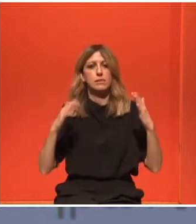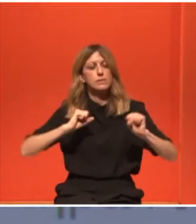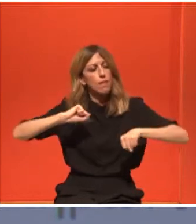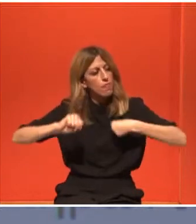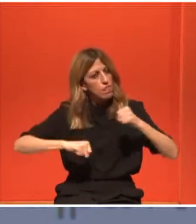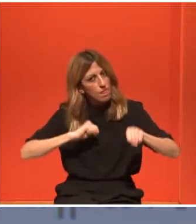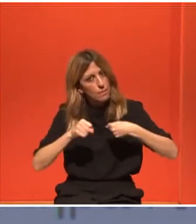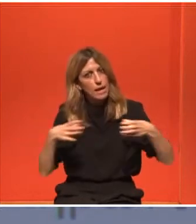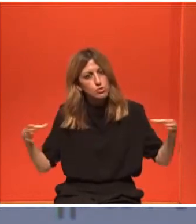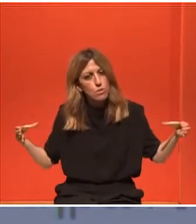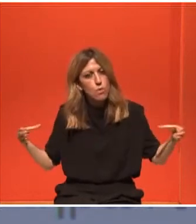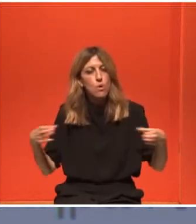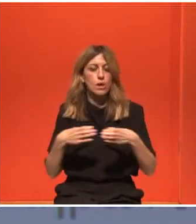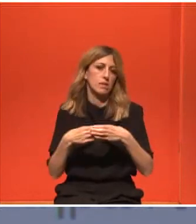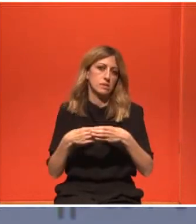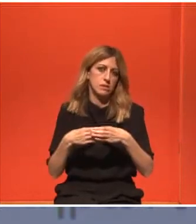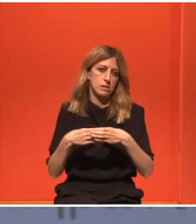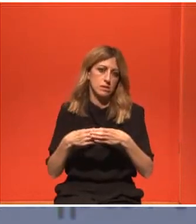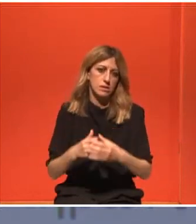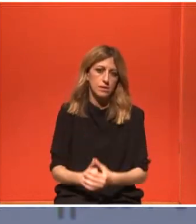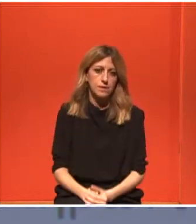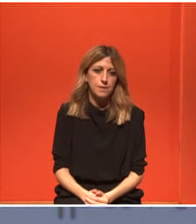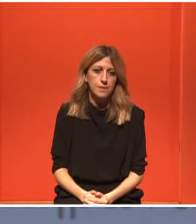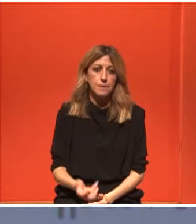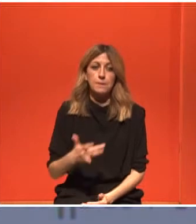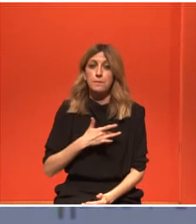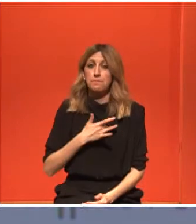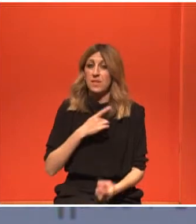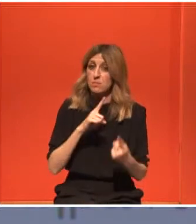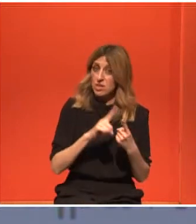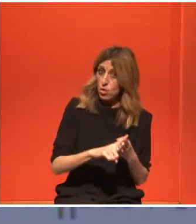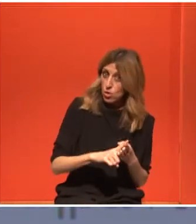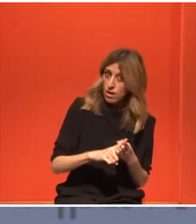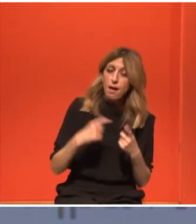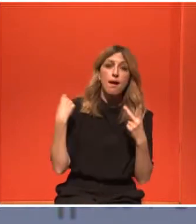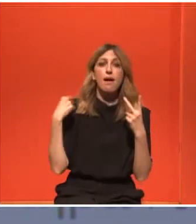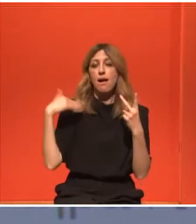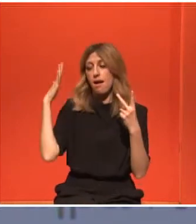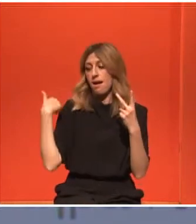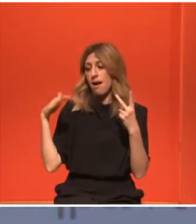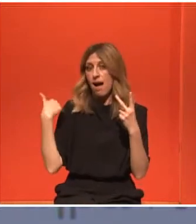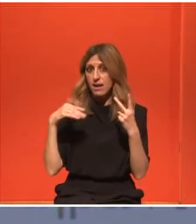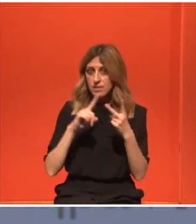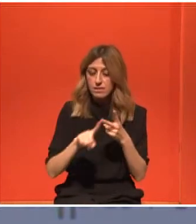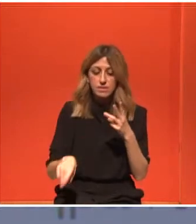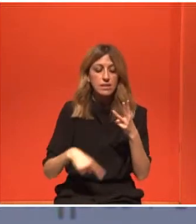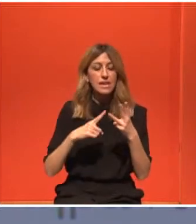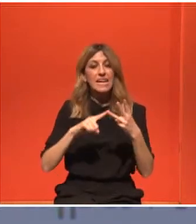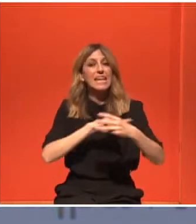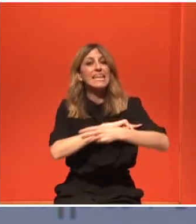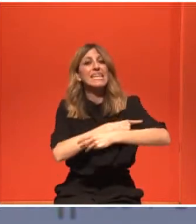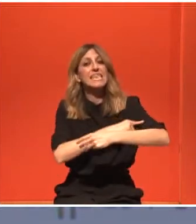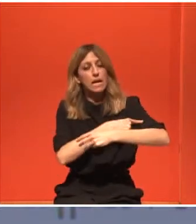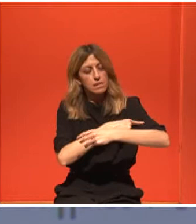Η ψυχολογία και η άσκηση και οι γιατροί μου, θεωρώ ότι ήταν αυτά που με βοήθησαν,